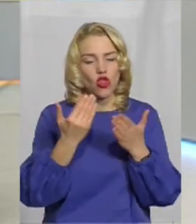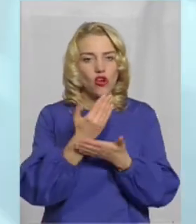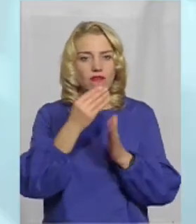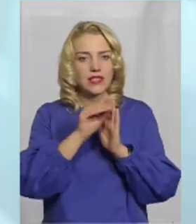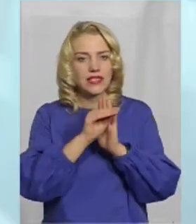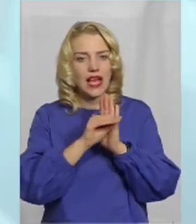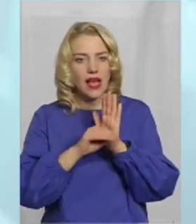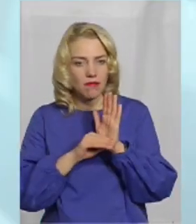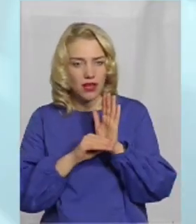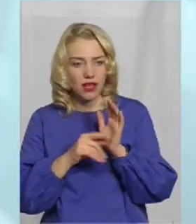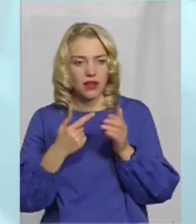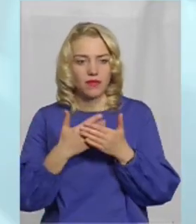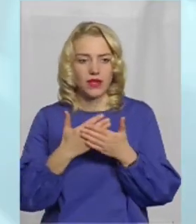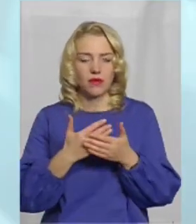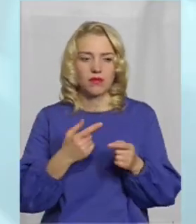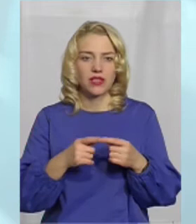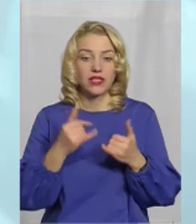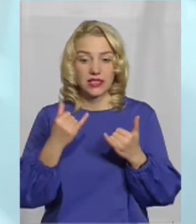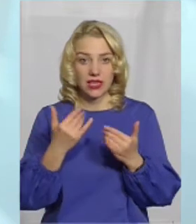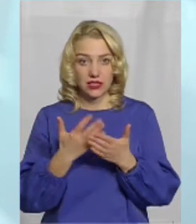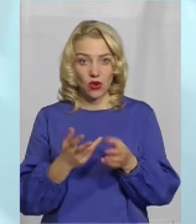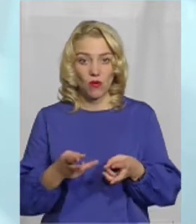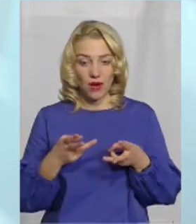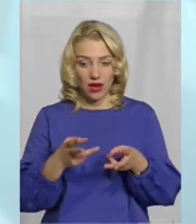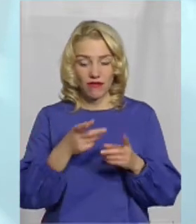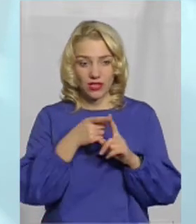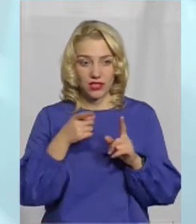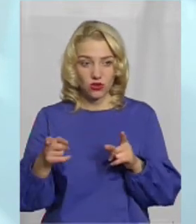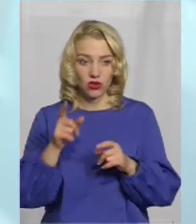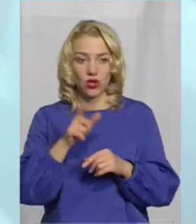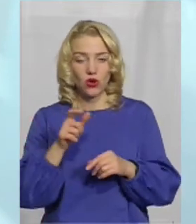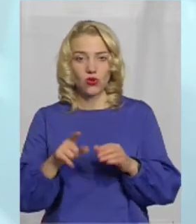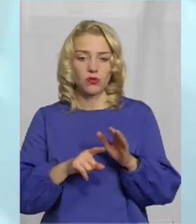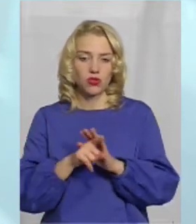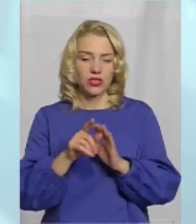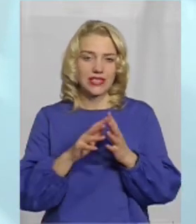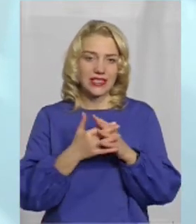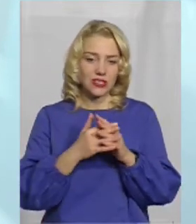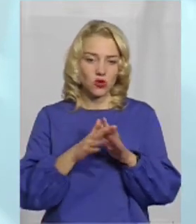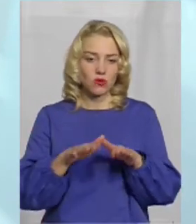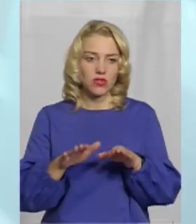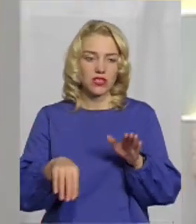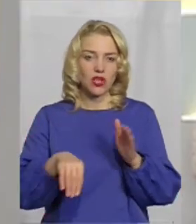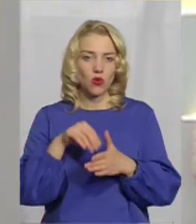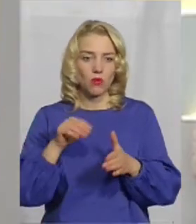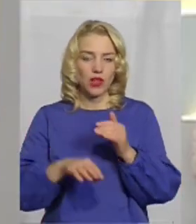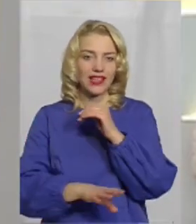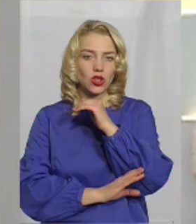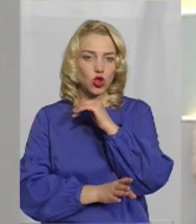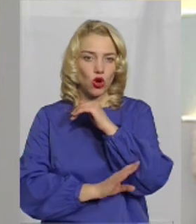прикладів, що називається, сезонних. Зараз опалювальний сезон пішов, люди почали з сільської місцевості закупати дрова,